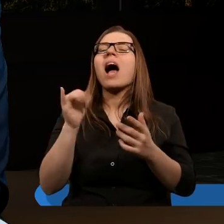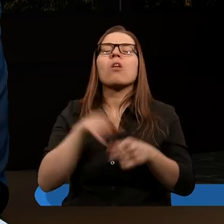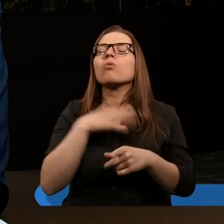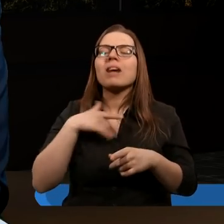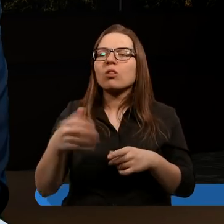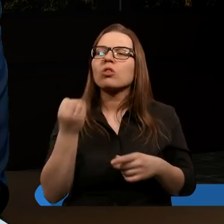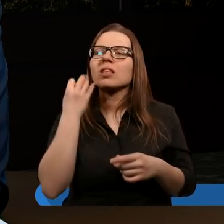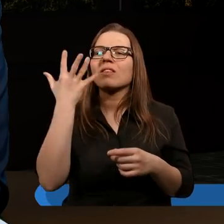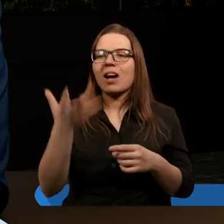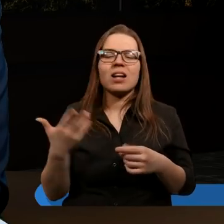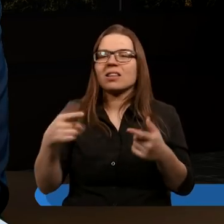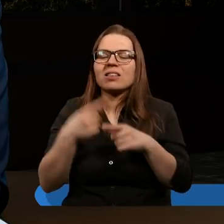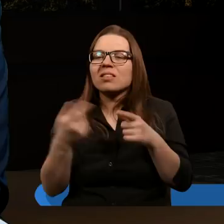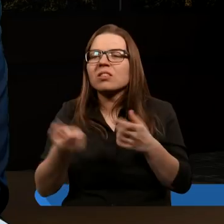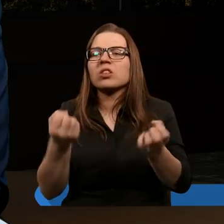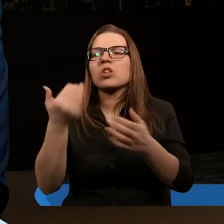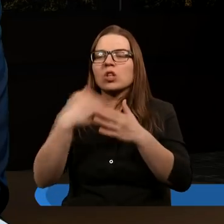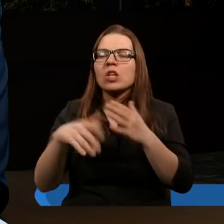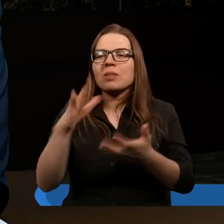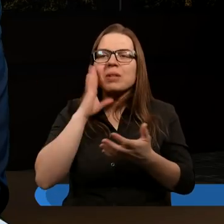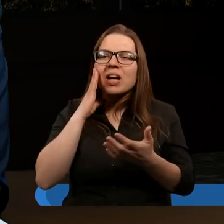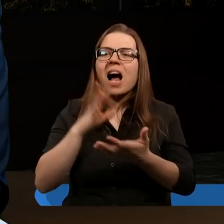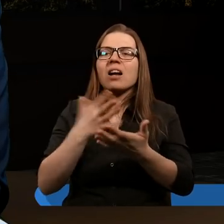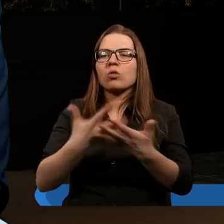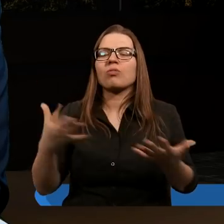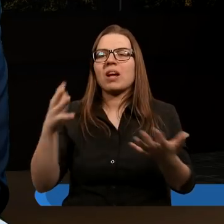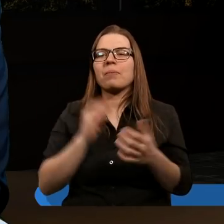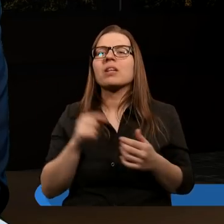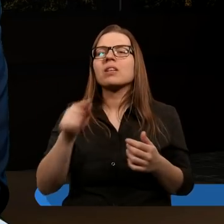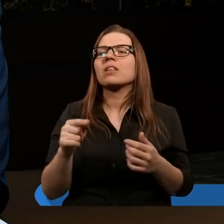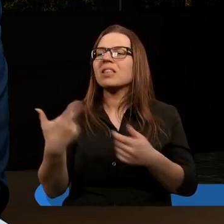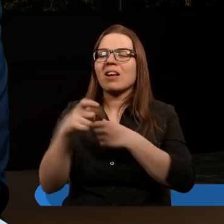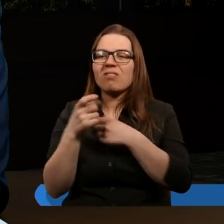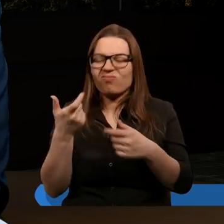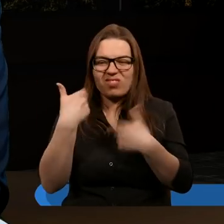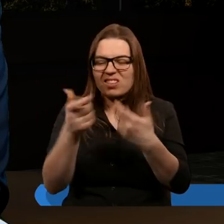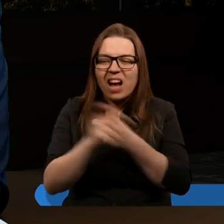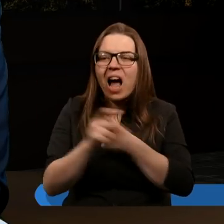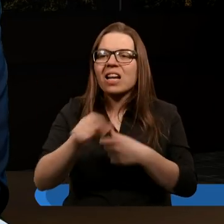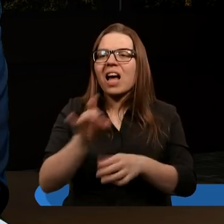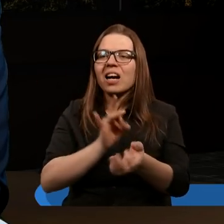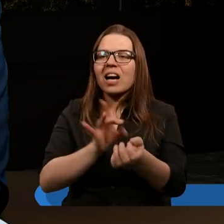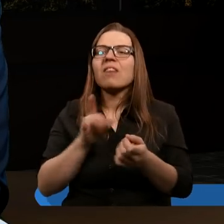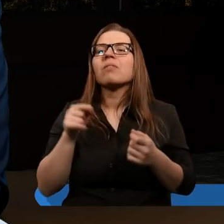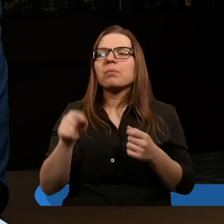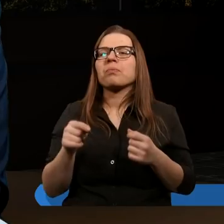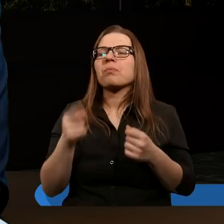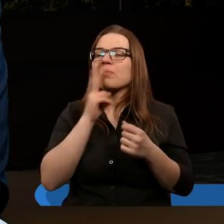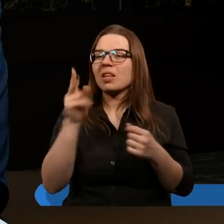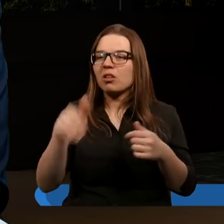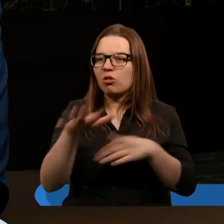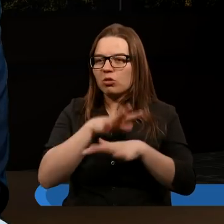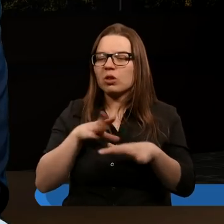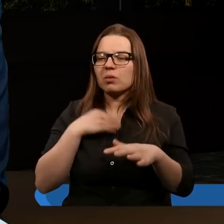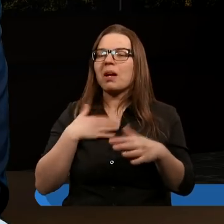trwać? Czy nie zamierzasz sądzić mieszkańców ziemi? Czy nie wymierzysz im kary za naszą krew? Każdej z tych